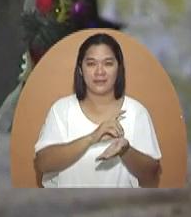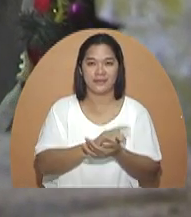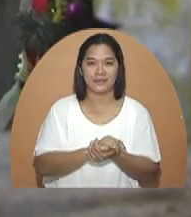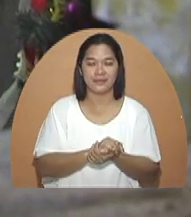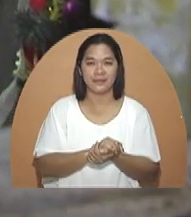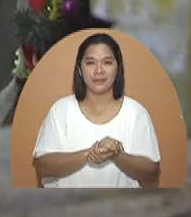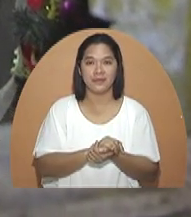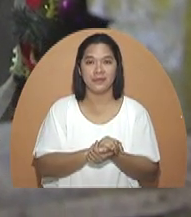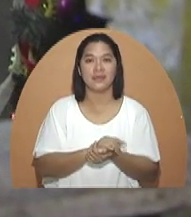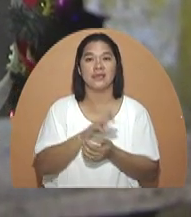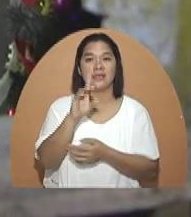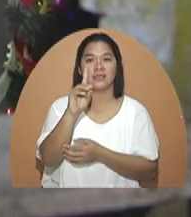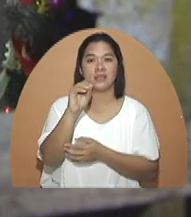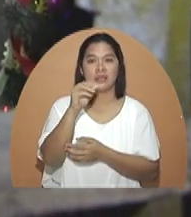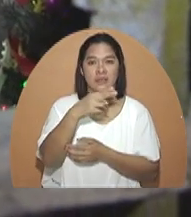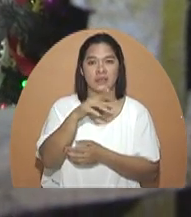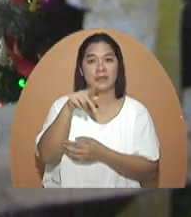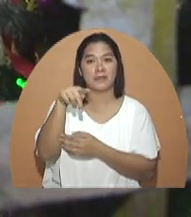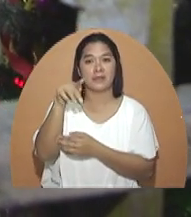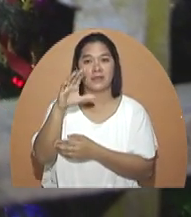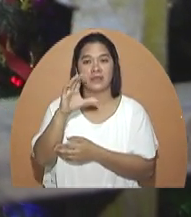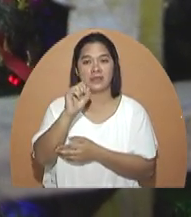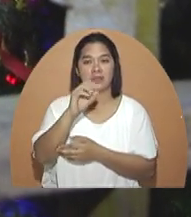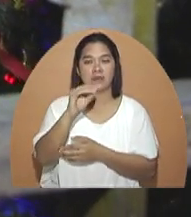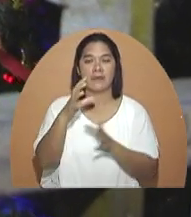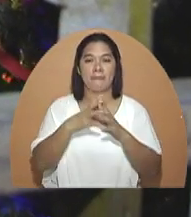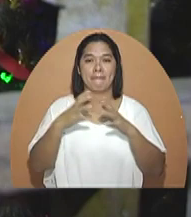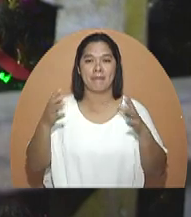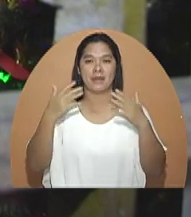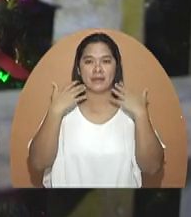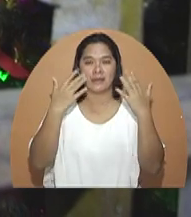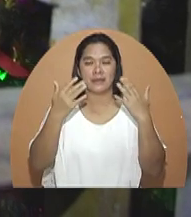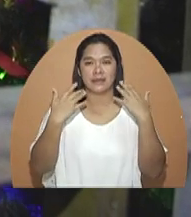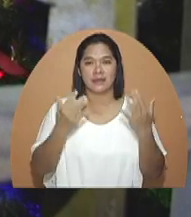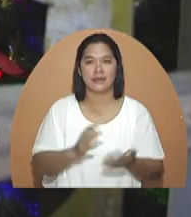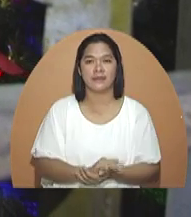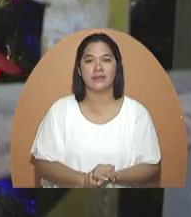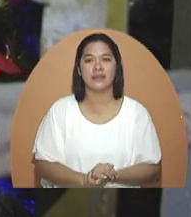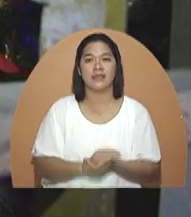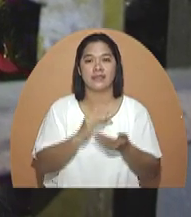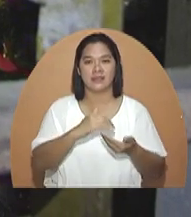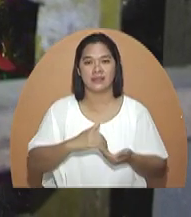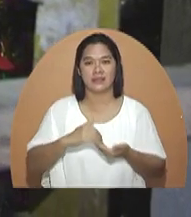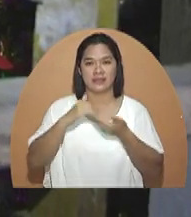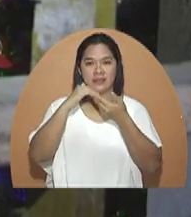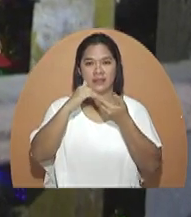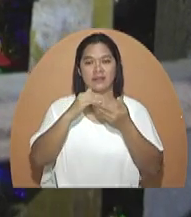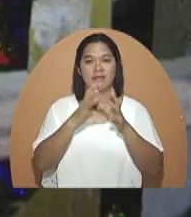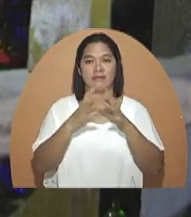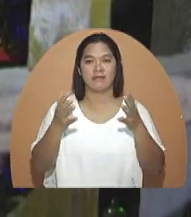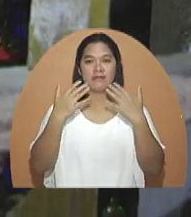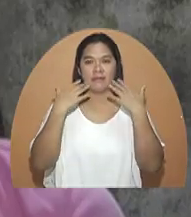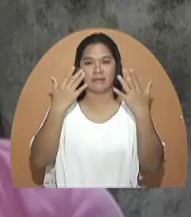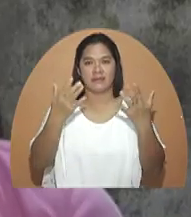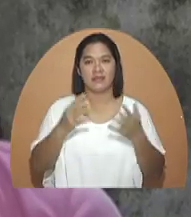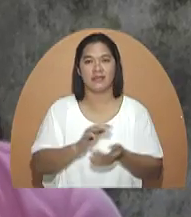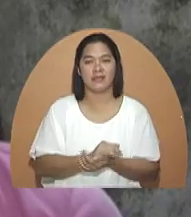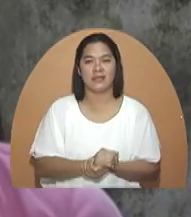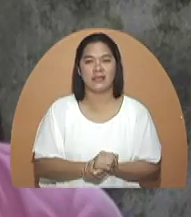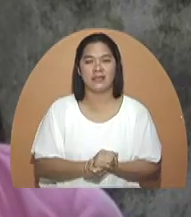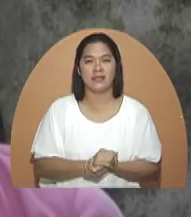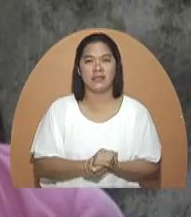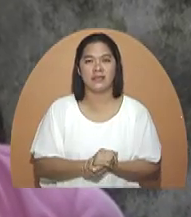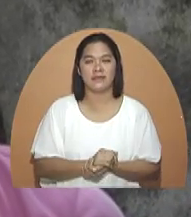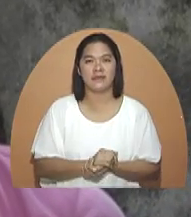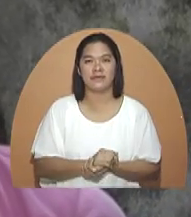sa DOH, PCSO. Maraming salamat po. At sa kapwa ko, mahal ko. Maraming salamat kung